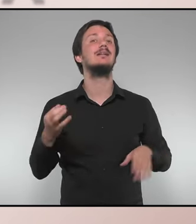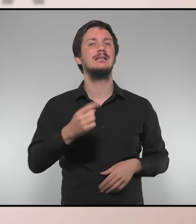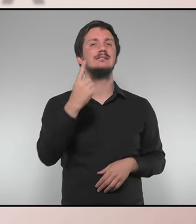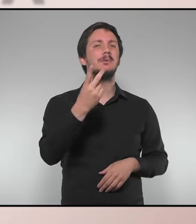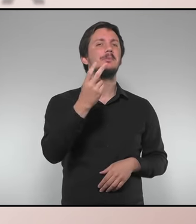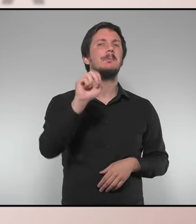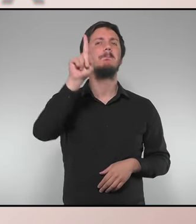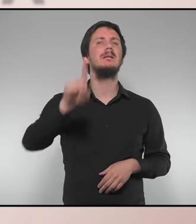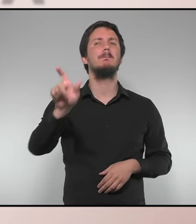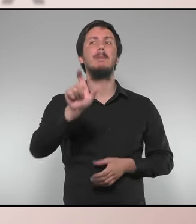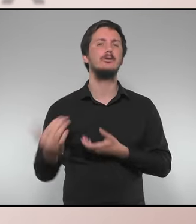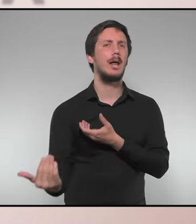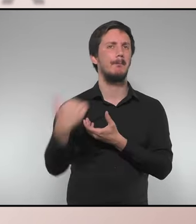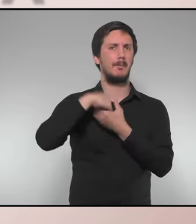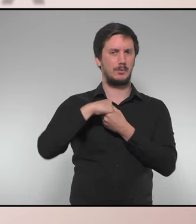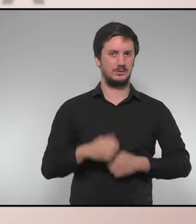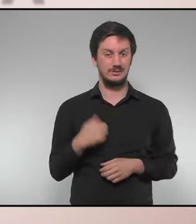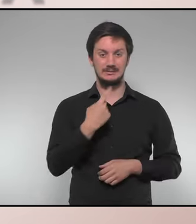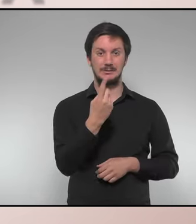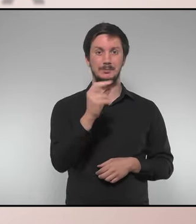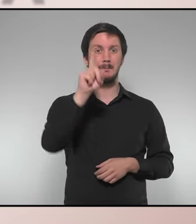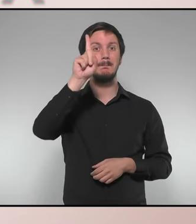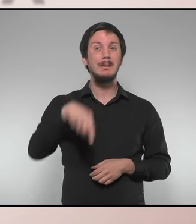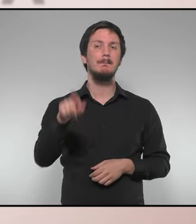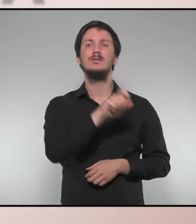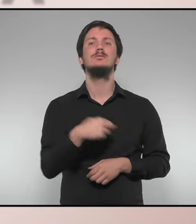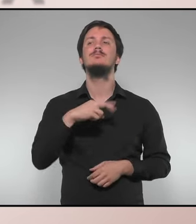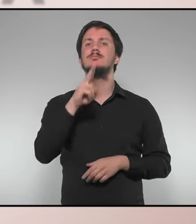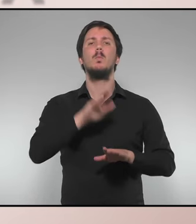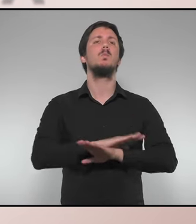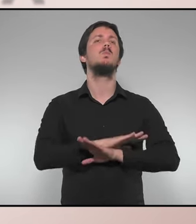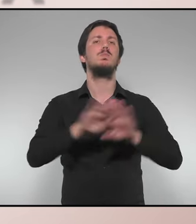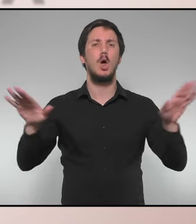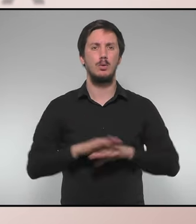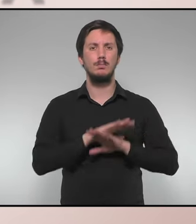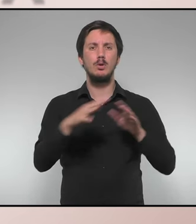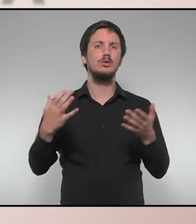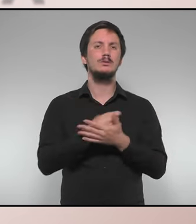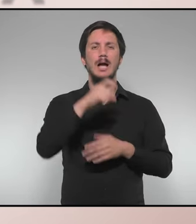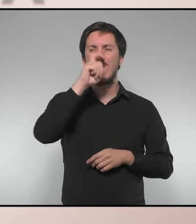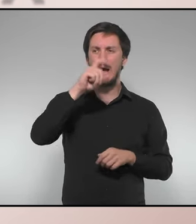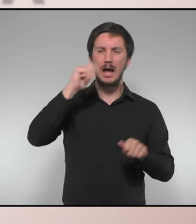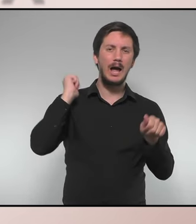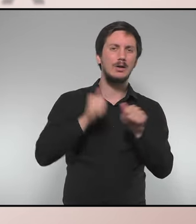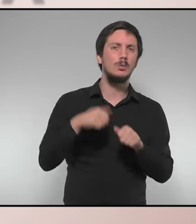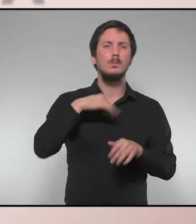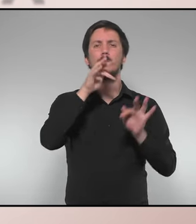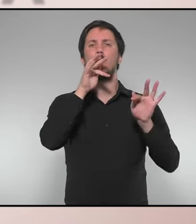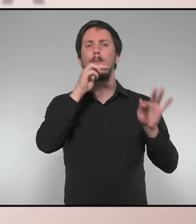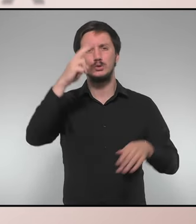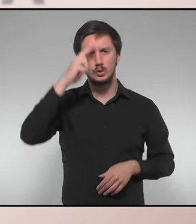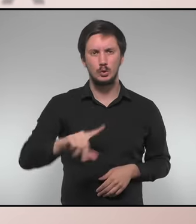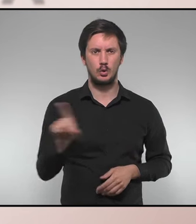catalans. 120.000 catalans que han dit prou, prou a tots aquests anys de promeses incomplertes, de